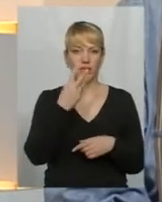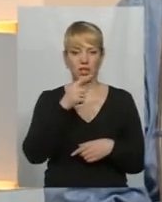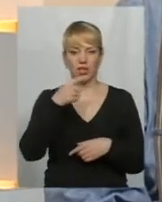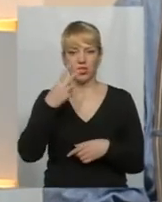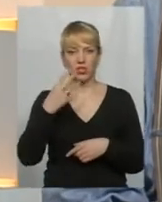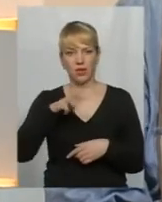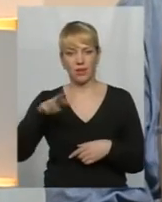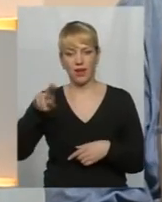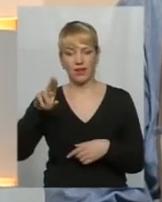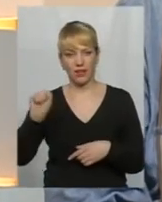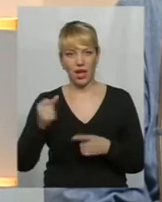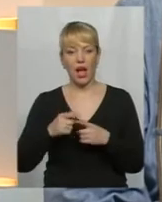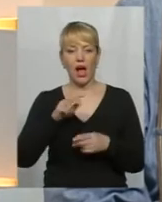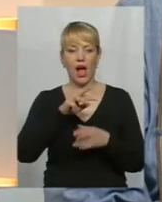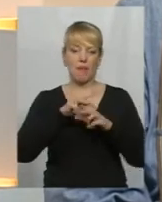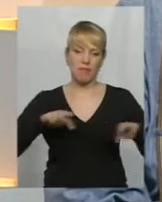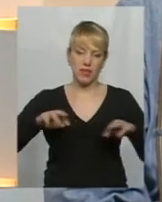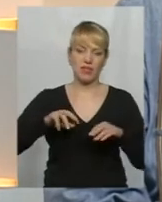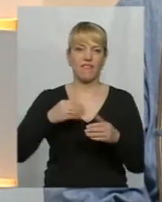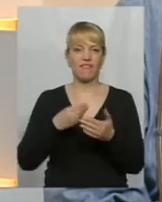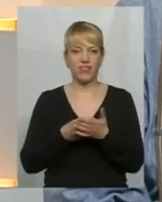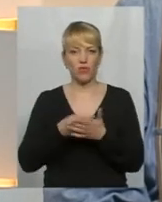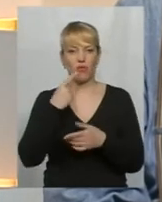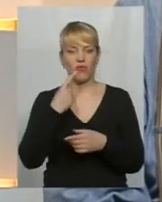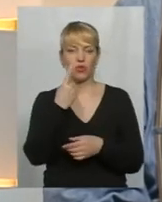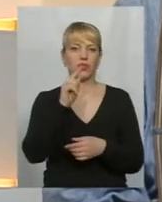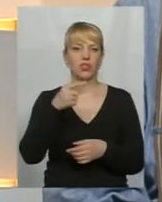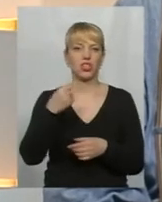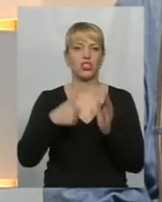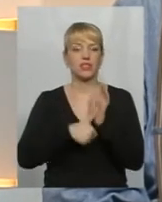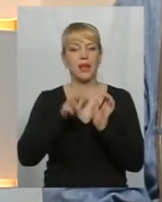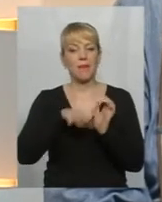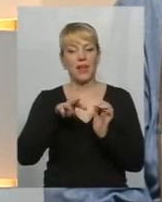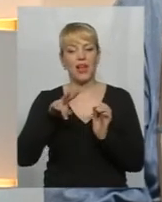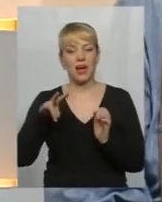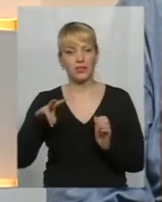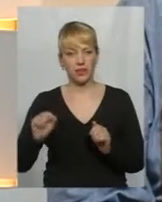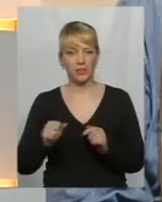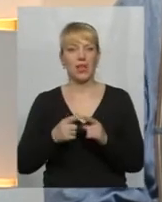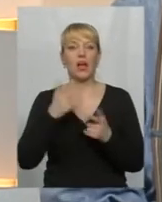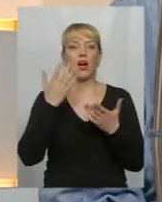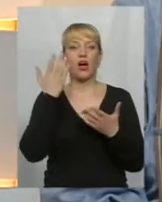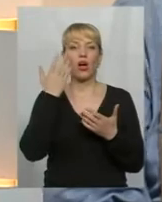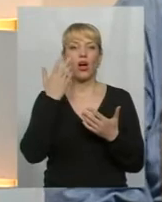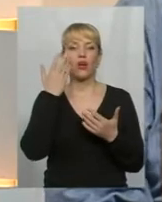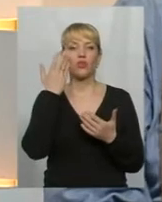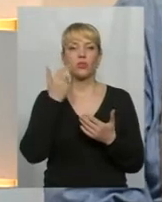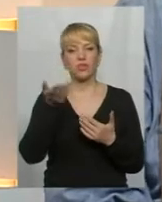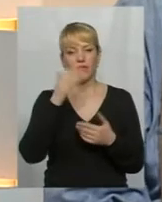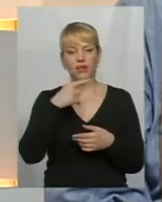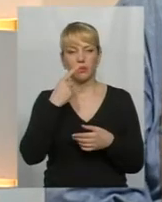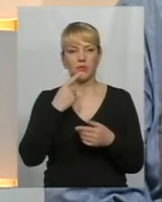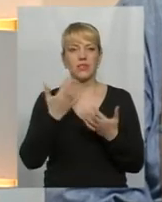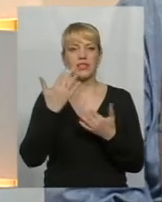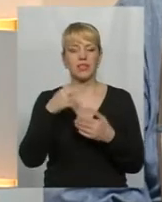Коли Мінфін сказав 1,6 мільярда гривень в збитки. І тоді давайте подивимося так, куди тоді на схід, скільки, які суми ПДВ